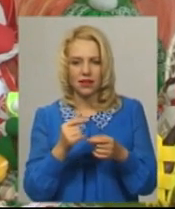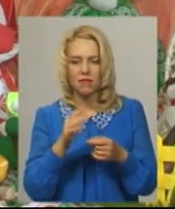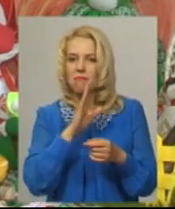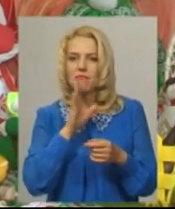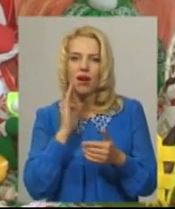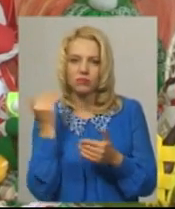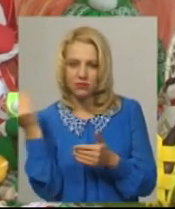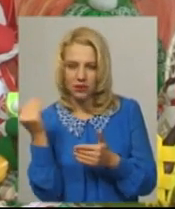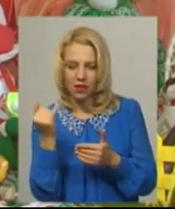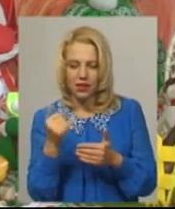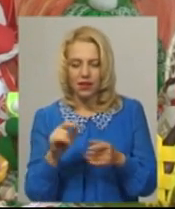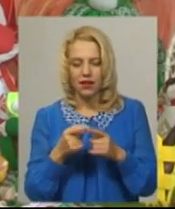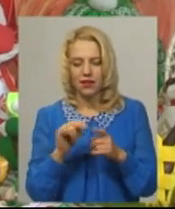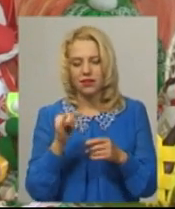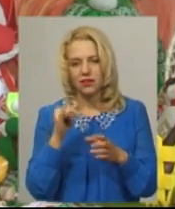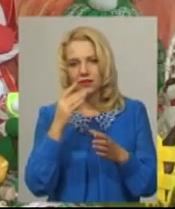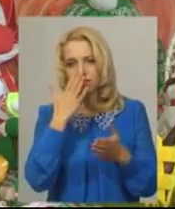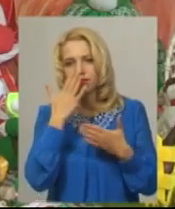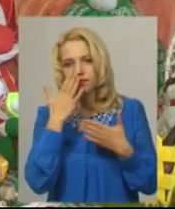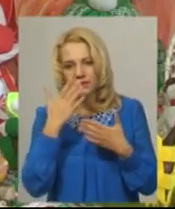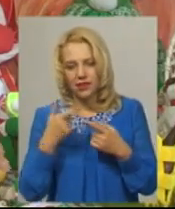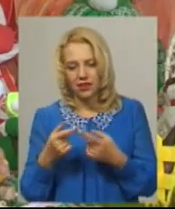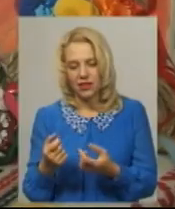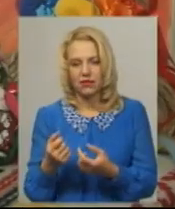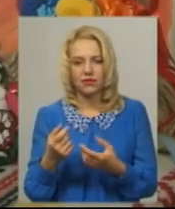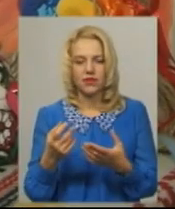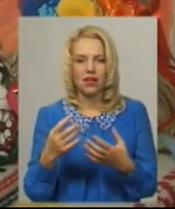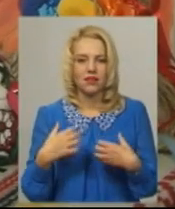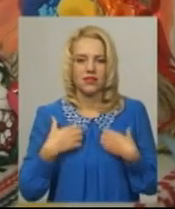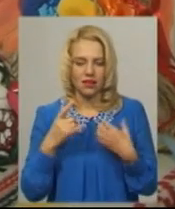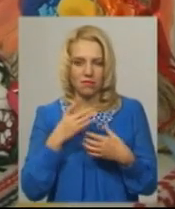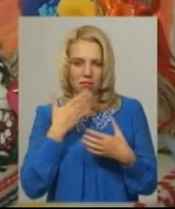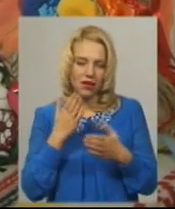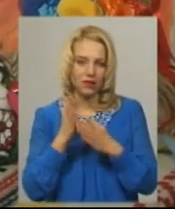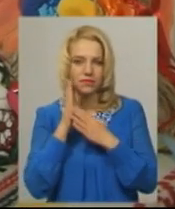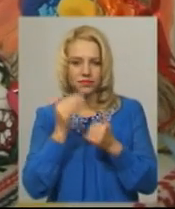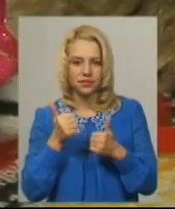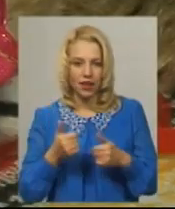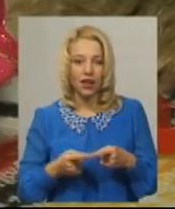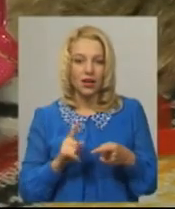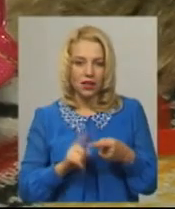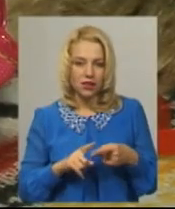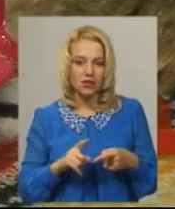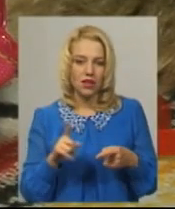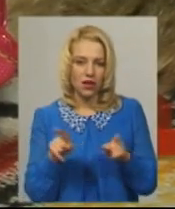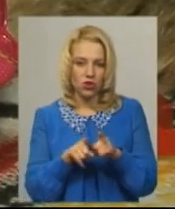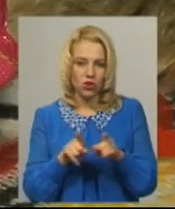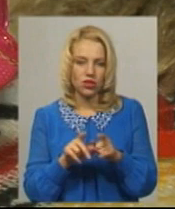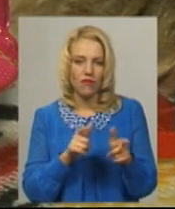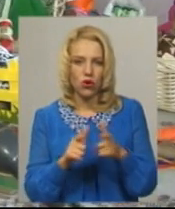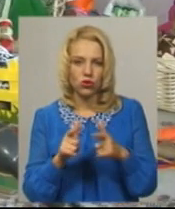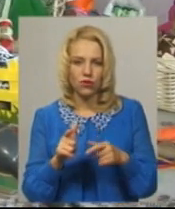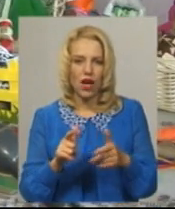Ця ляличка також захищала дитину від страхів. Для захисту від хвороб наші предки виготовляли ляличку-травницю, яку